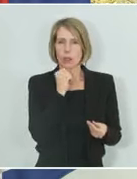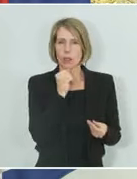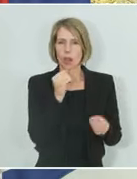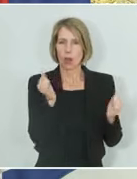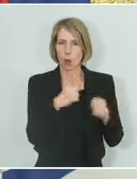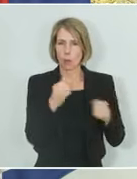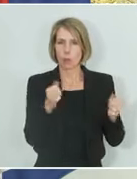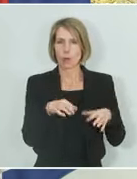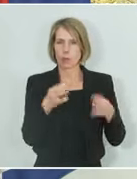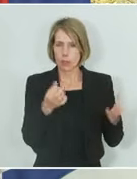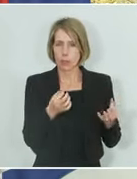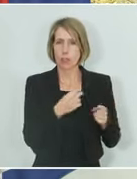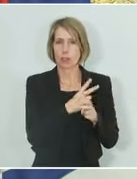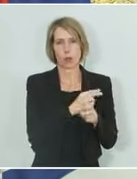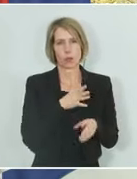findet.